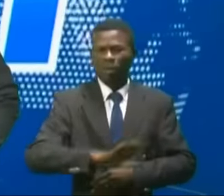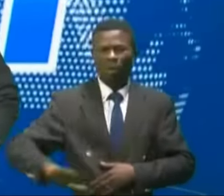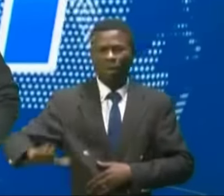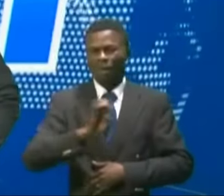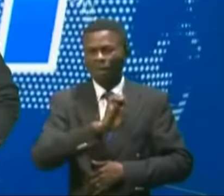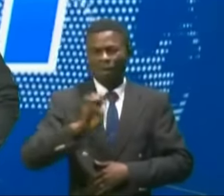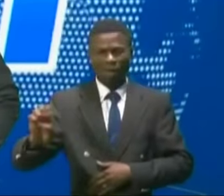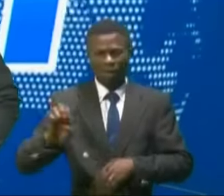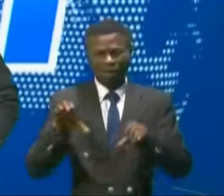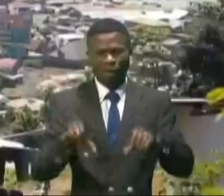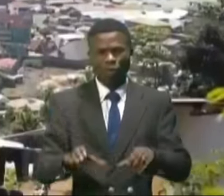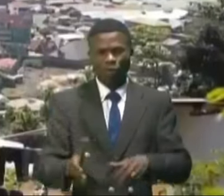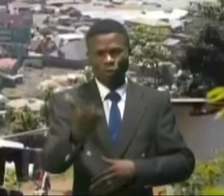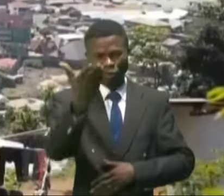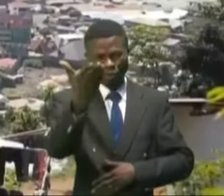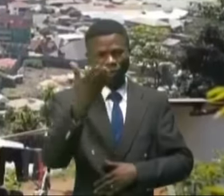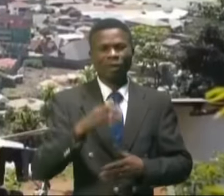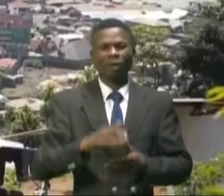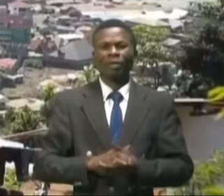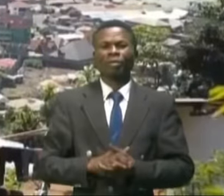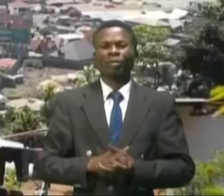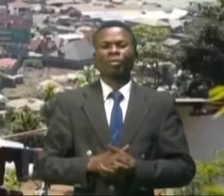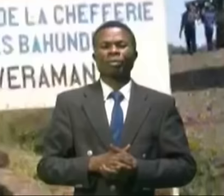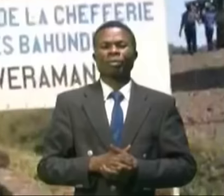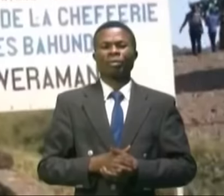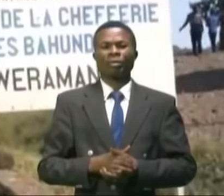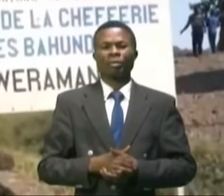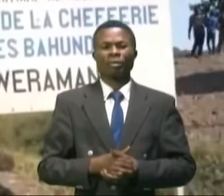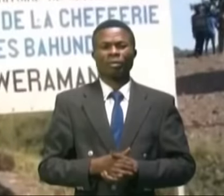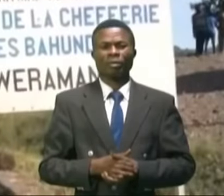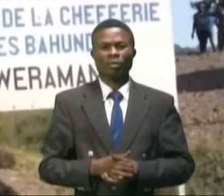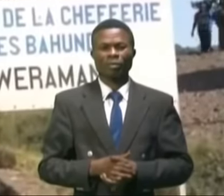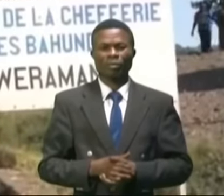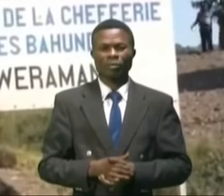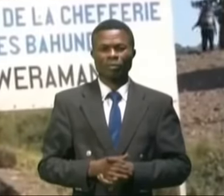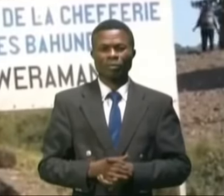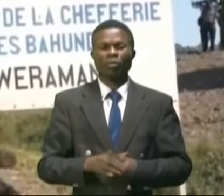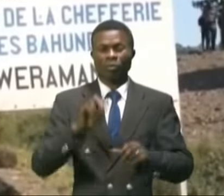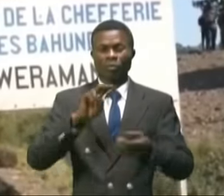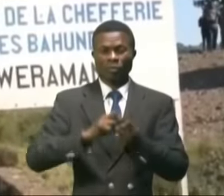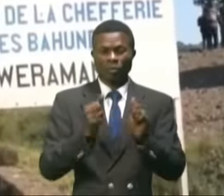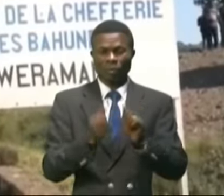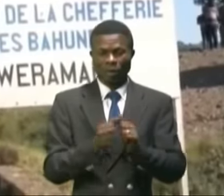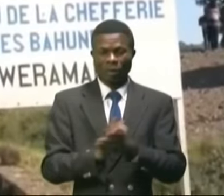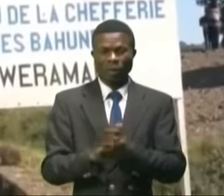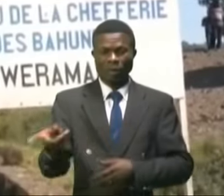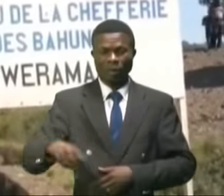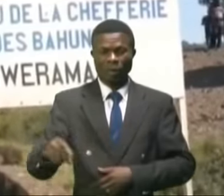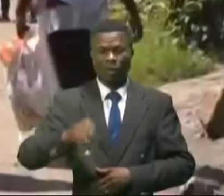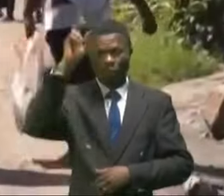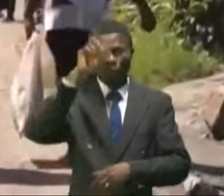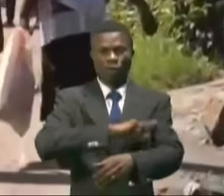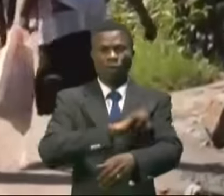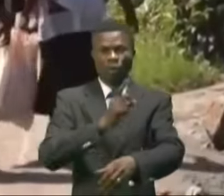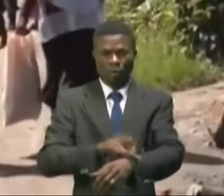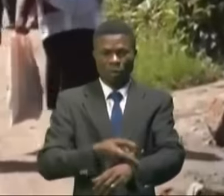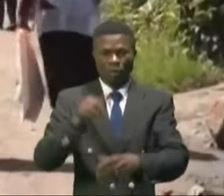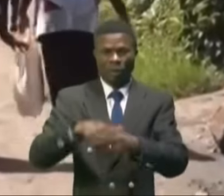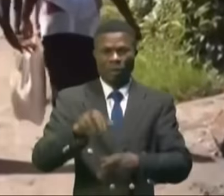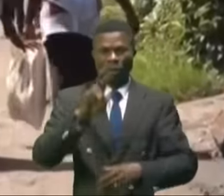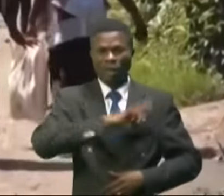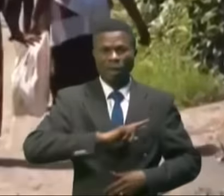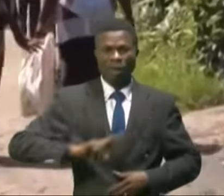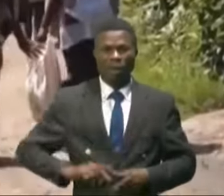national. Nous sommes à Boué-Rimana, chefferie de Bahoundé. C'est dans la province du Nord Kivu, en République